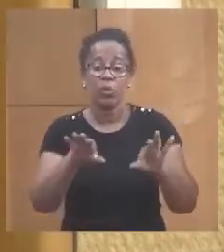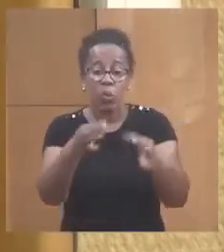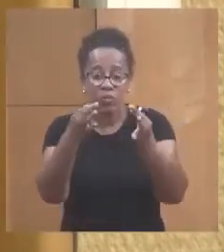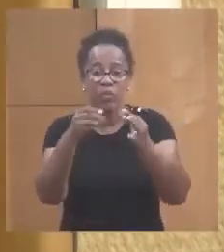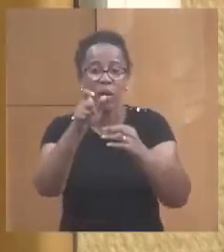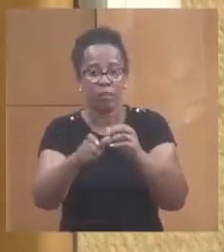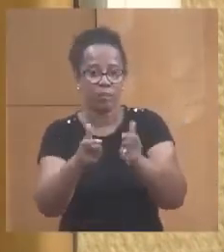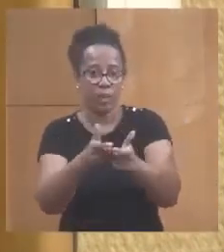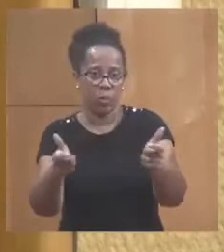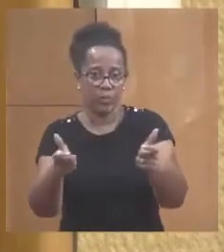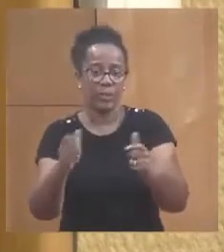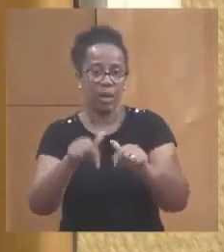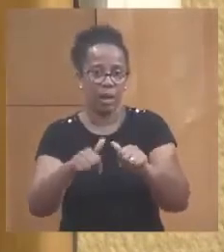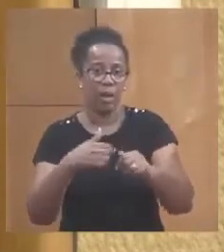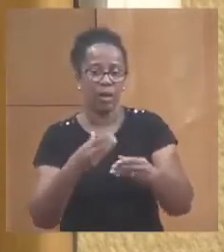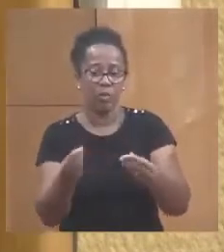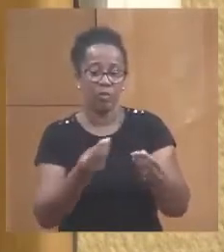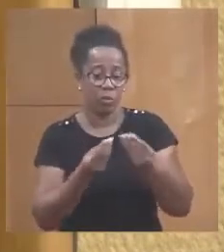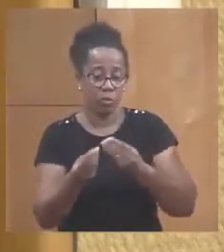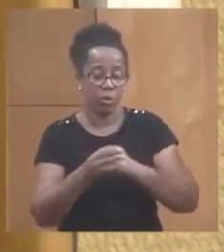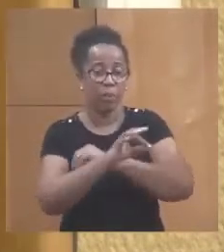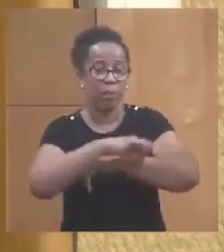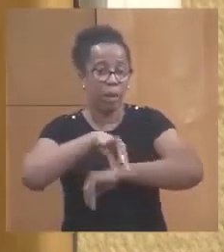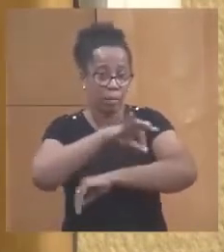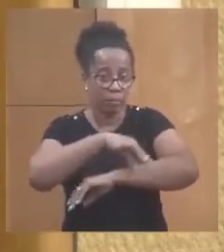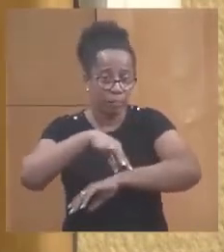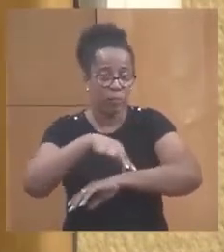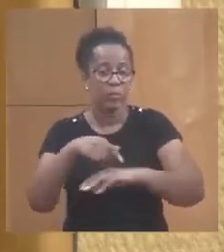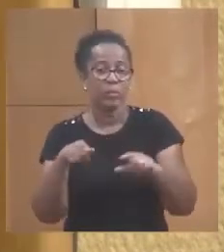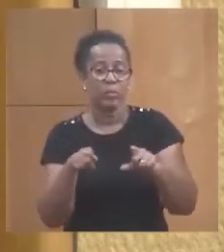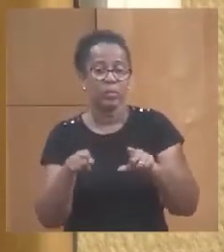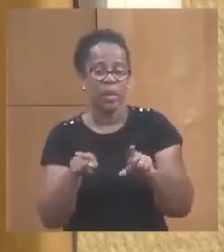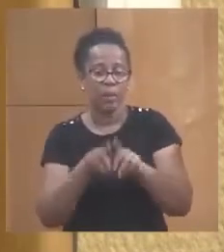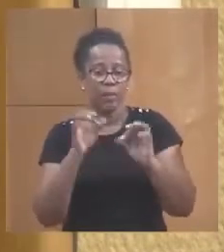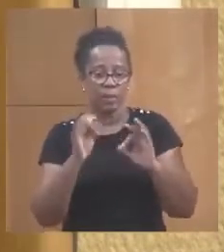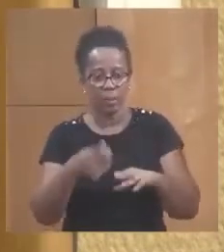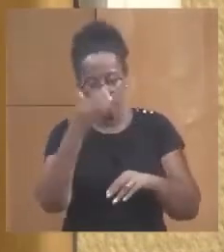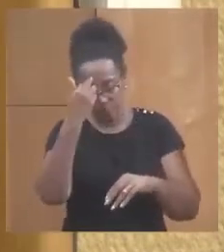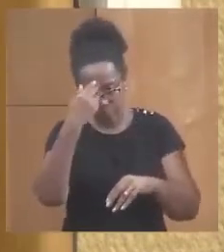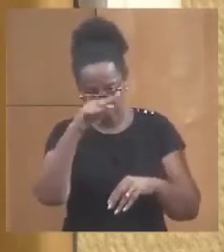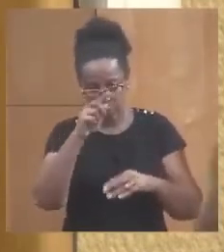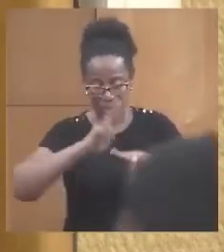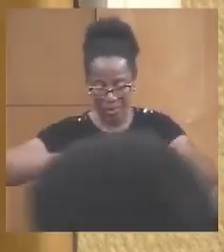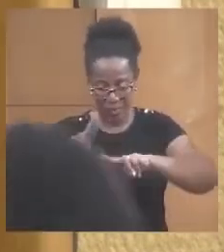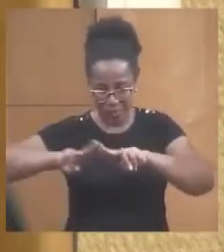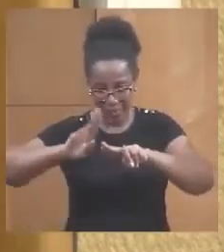maîtres d'oeuvre qui nous fournissent des plans à la fois pour réhabiliter